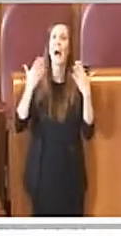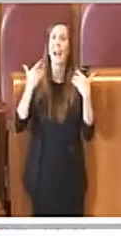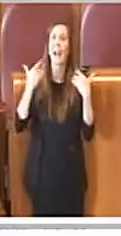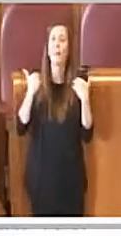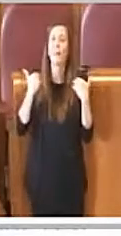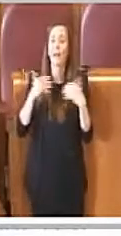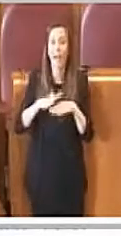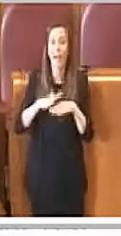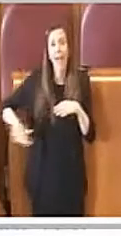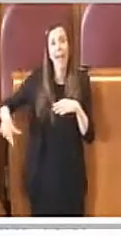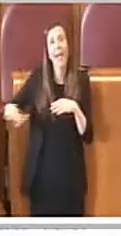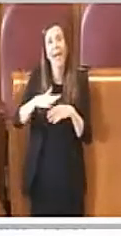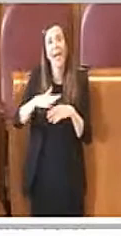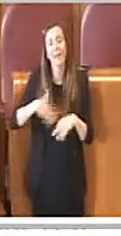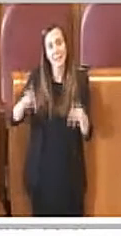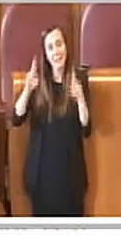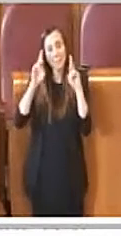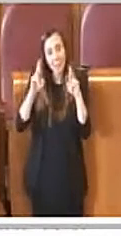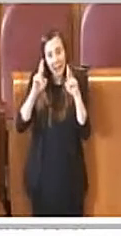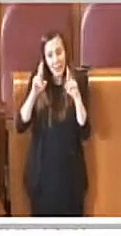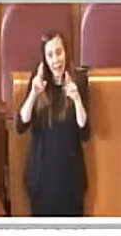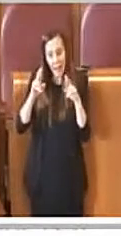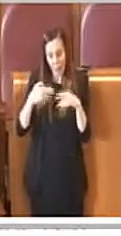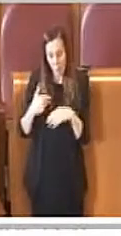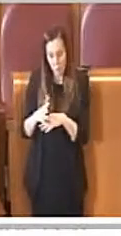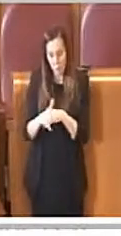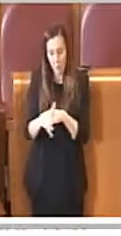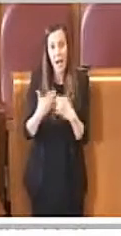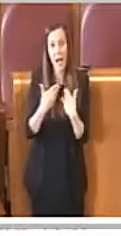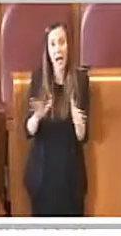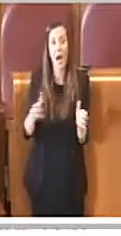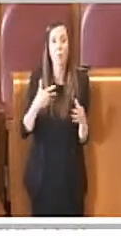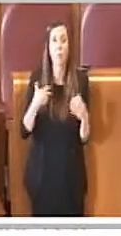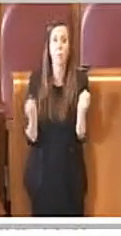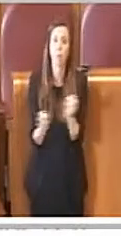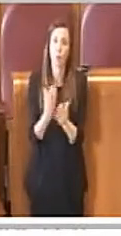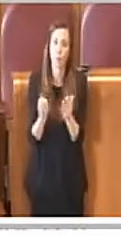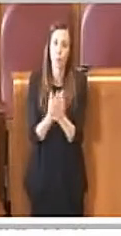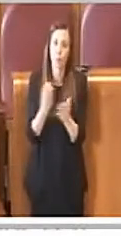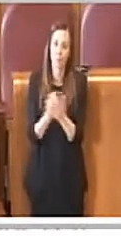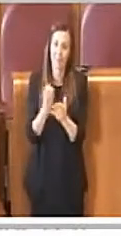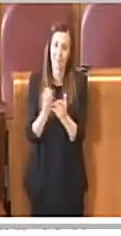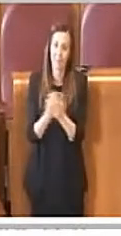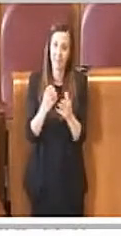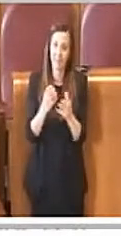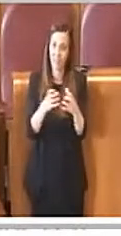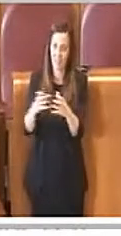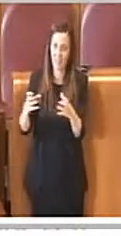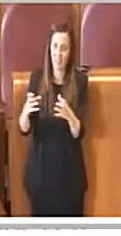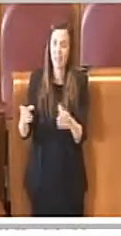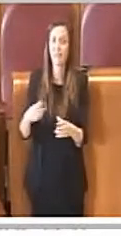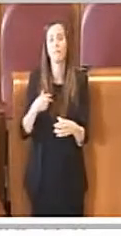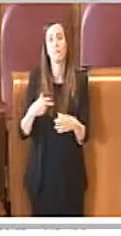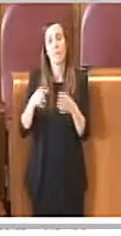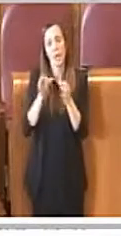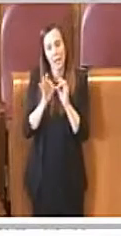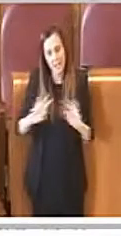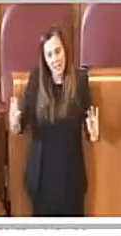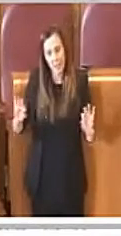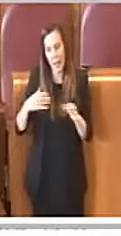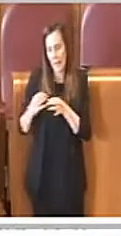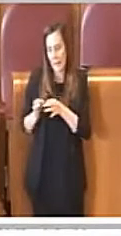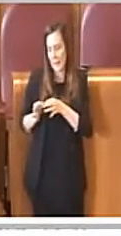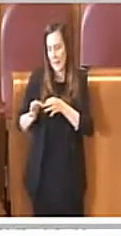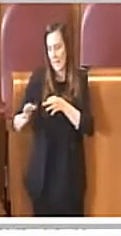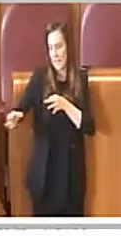speriamo, riapriranno le attività produttive. Dobbiamo mantenere il rispetto delle distanze di sicurezza. Sicuramente